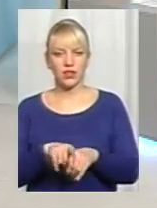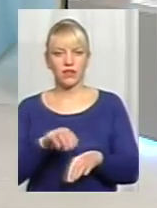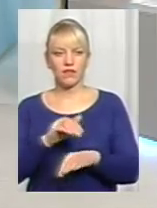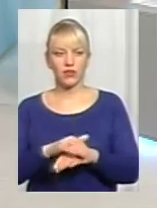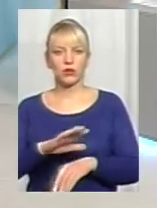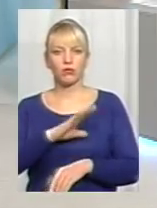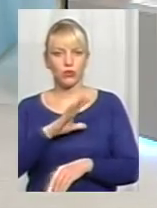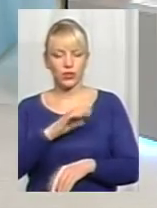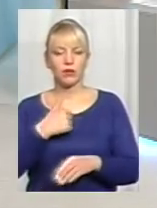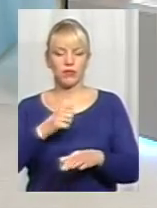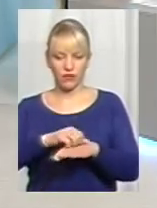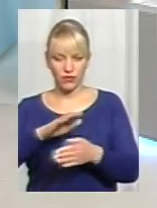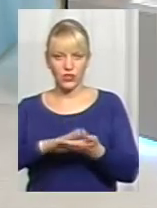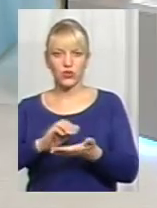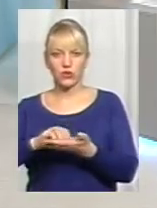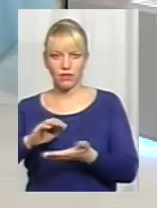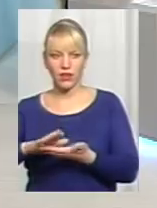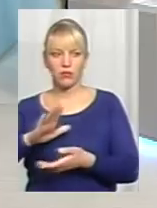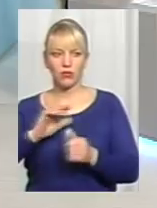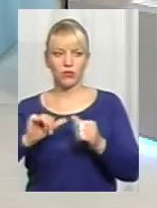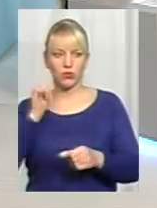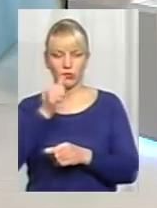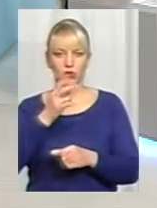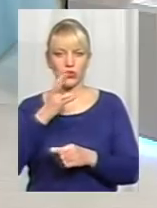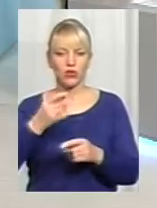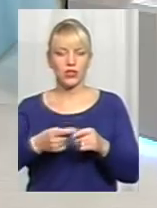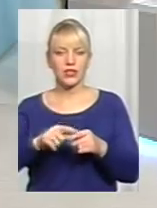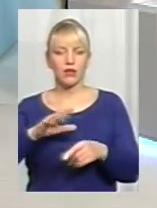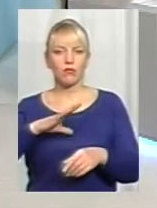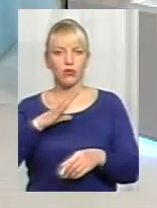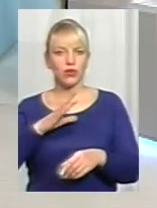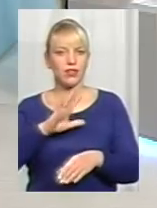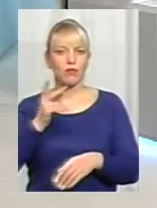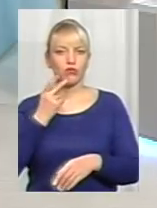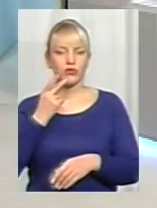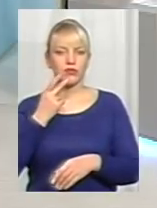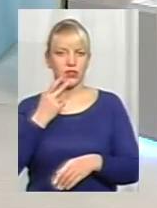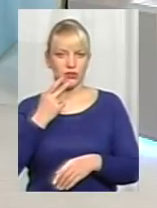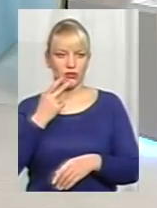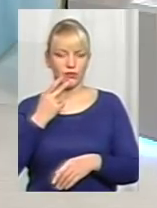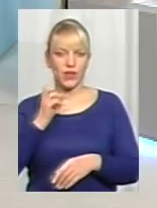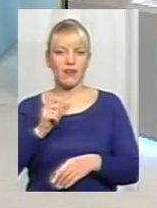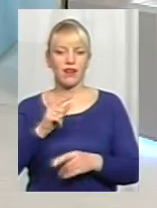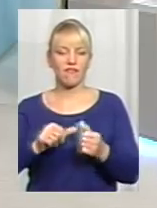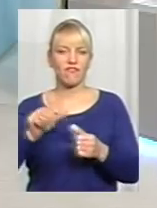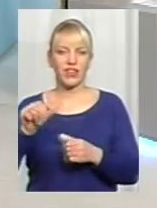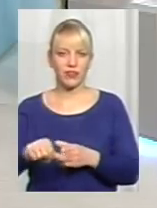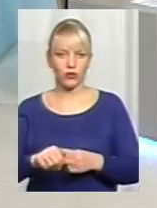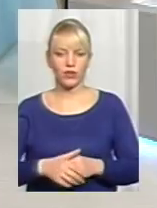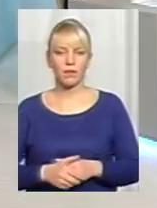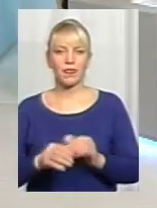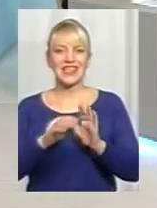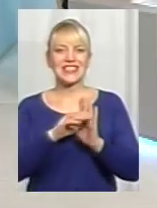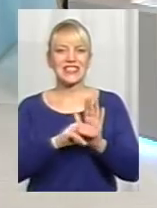в принципі, були. Ми їх фіксували в минулому році по кожному проводі Службового розслідування, але вони були не постійними, а як виняток. Ну, системи трохи